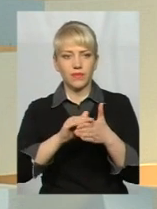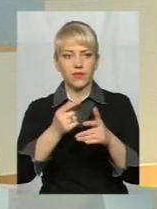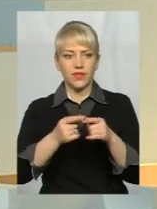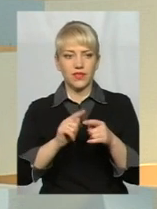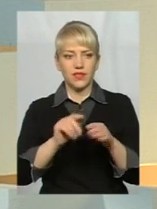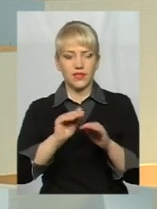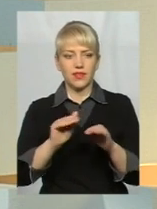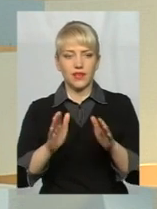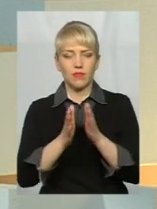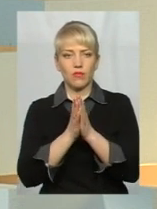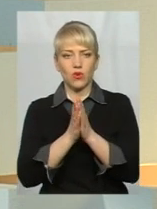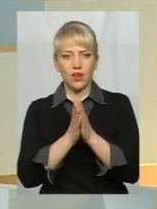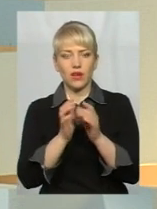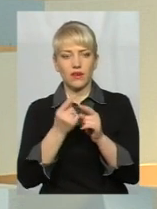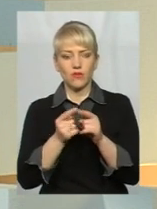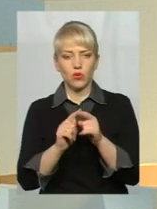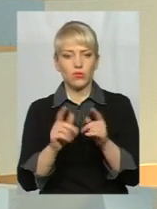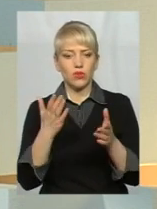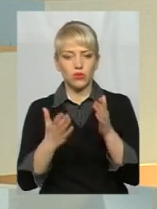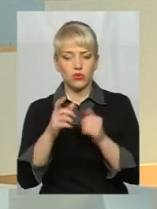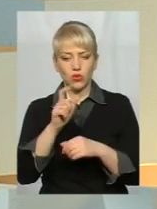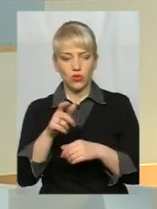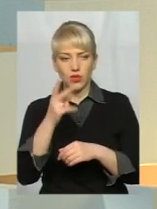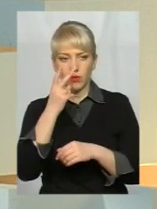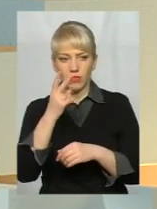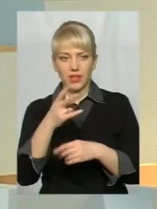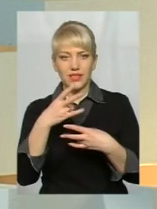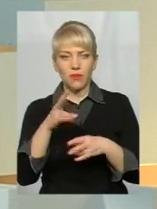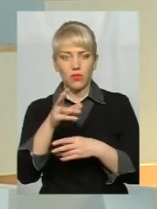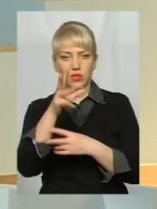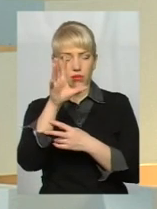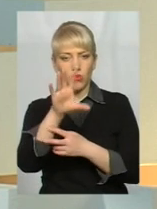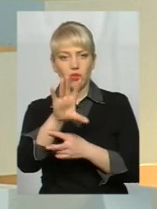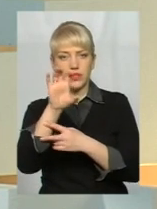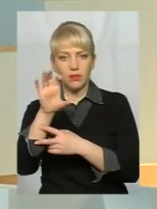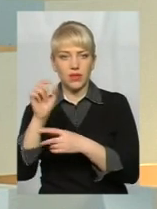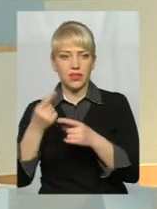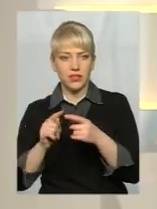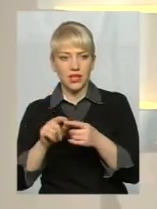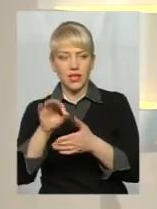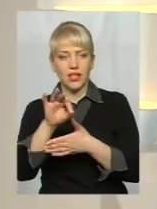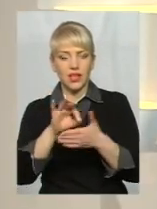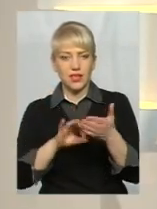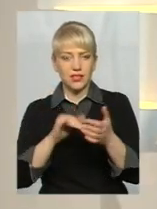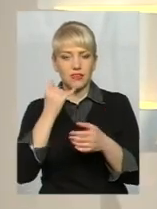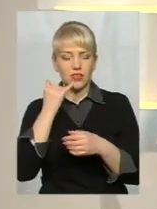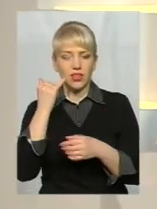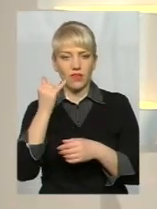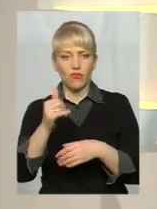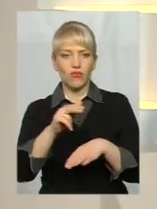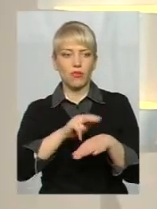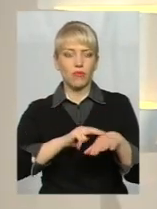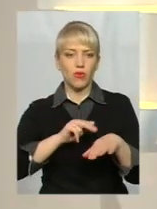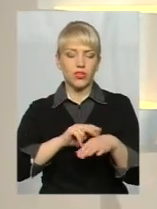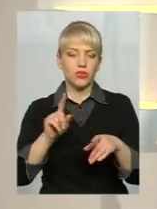просто прохання велике в тому, що якщо люди бачать, то не знімати це, а зразу, якби, телефонувати до нас, до працівників поліції, що ми